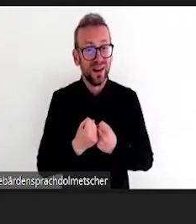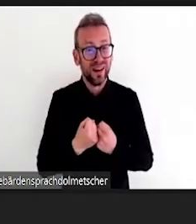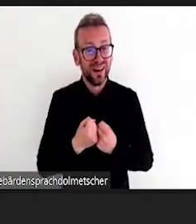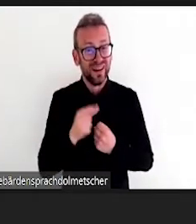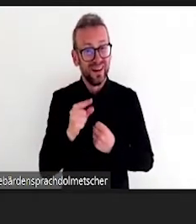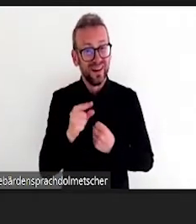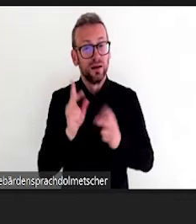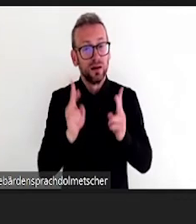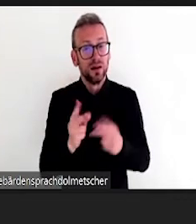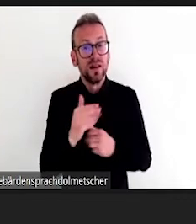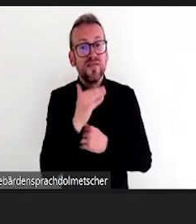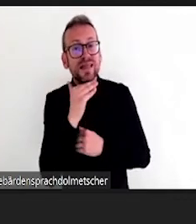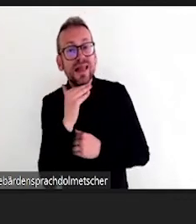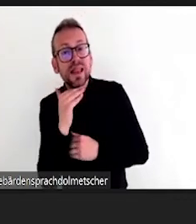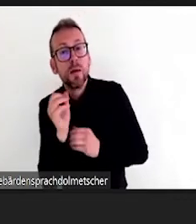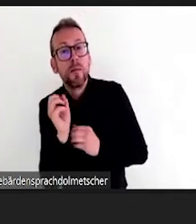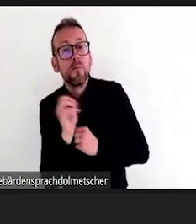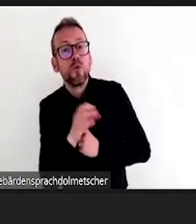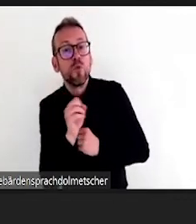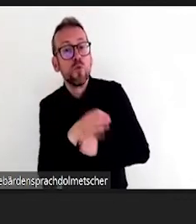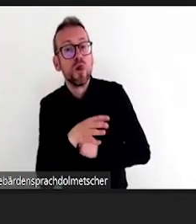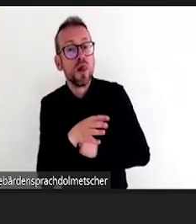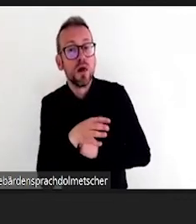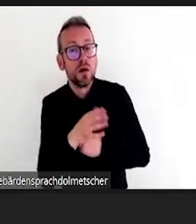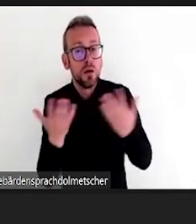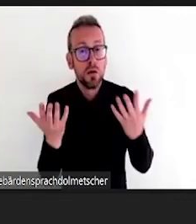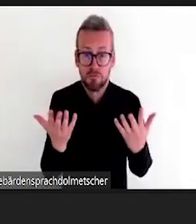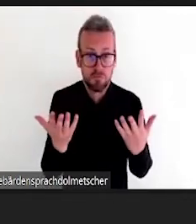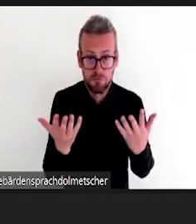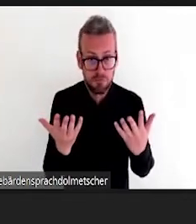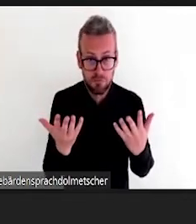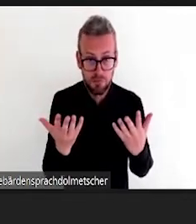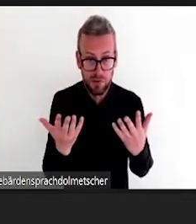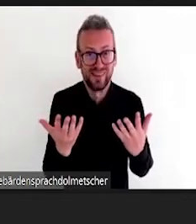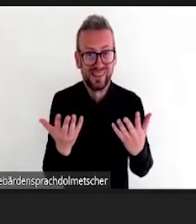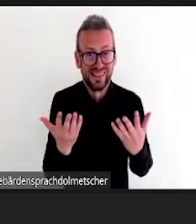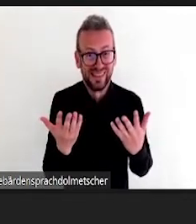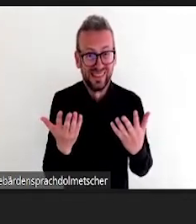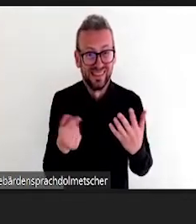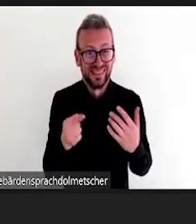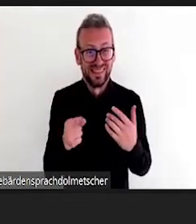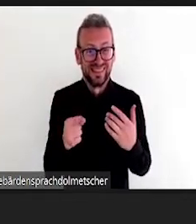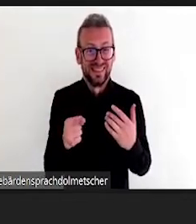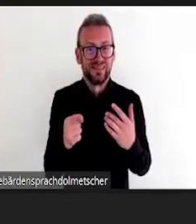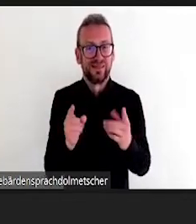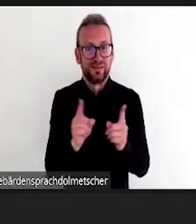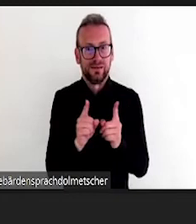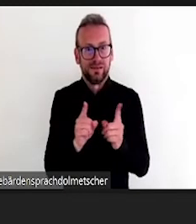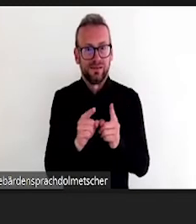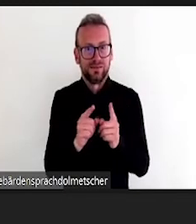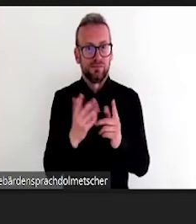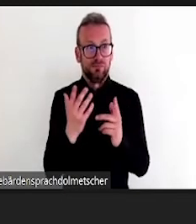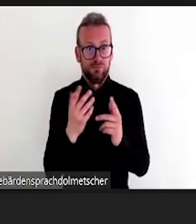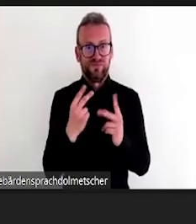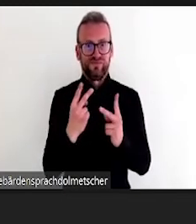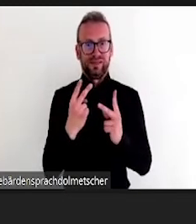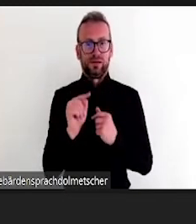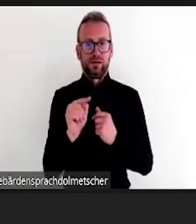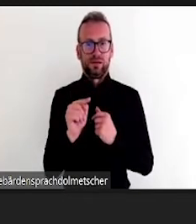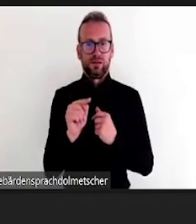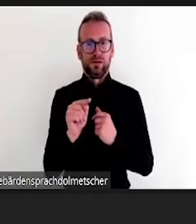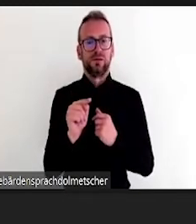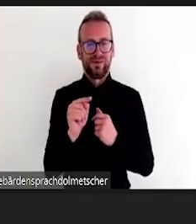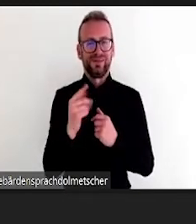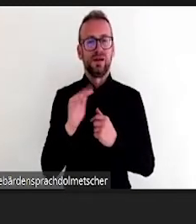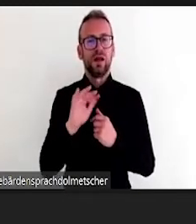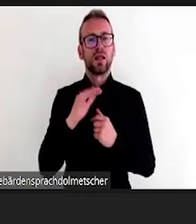diklusiven Lehrens und Lernens. Das möchte ich Ihnen einmal so ein bisschen zeigen, um dann das, was Sie heute hören, auch etwas zu verorten. Diese